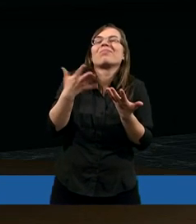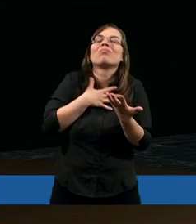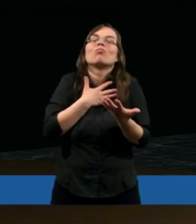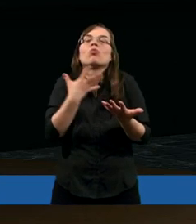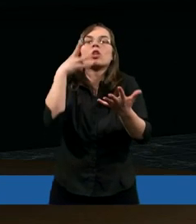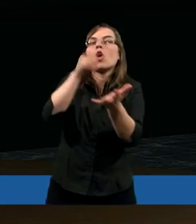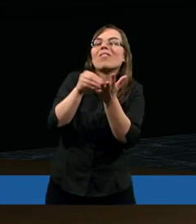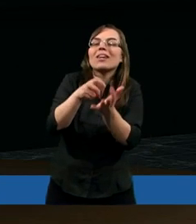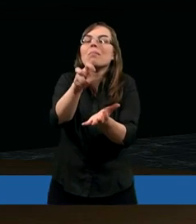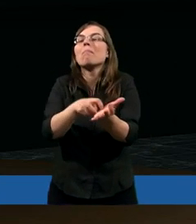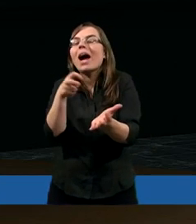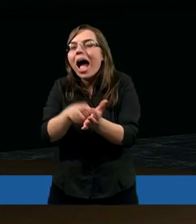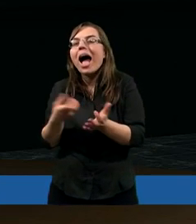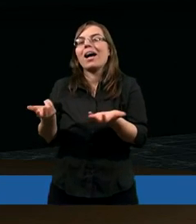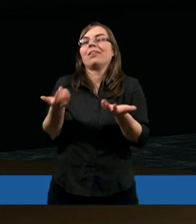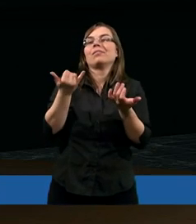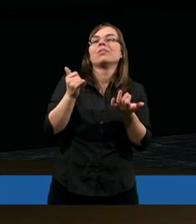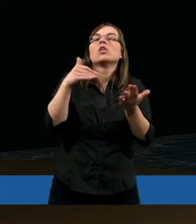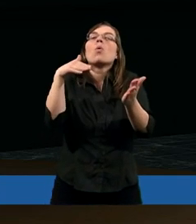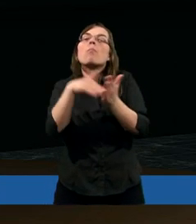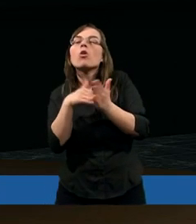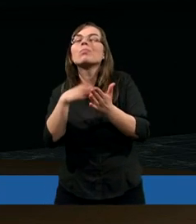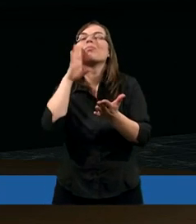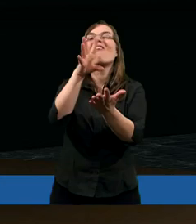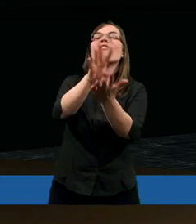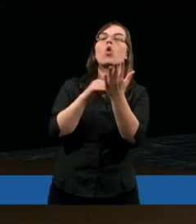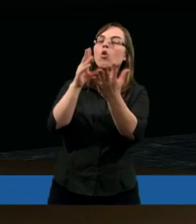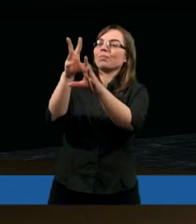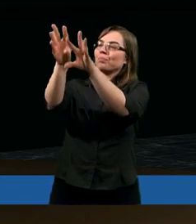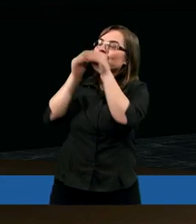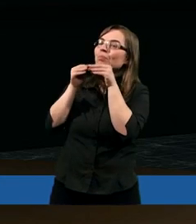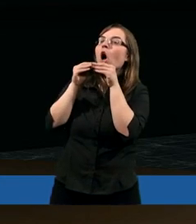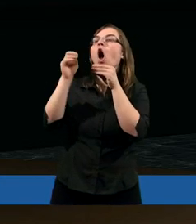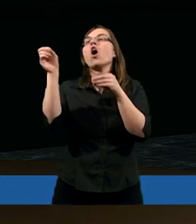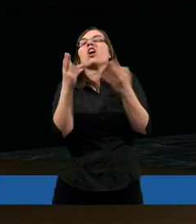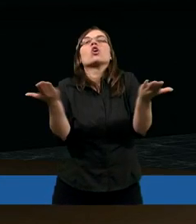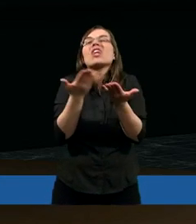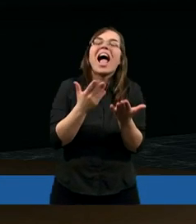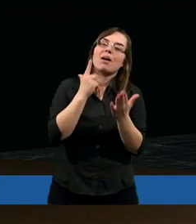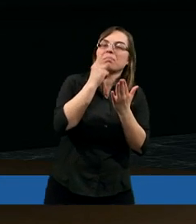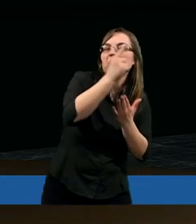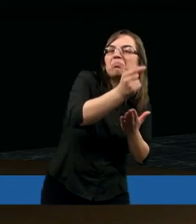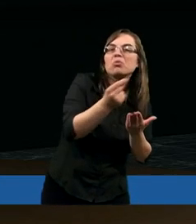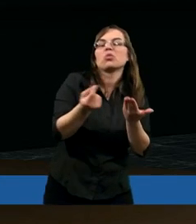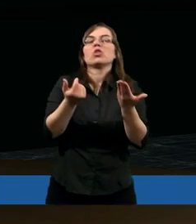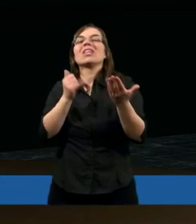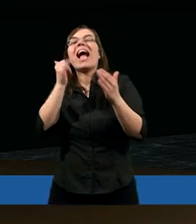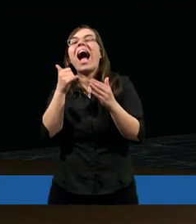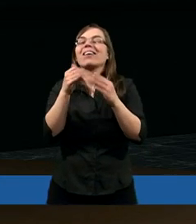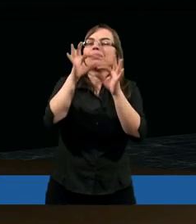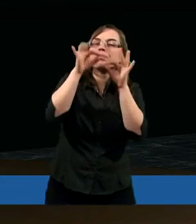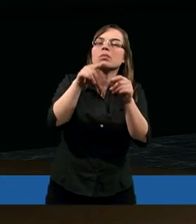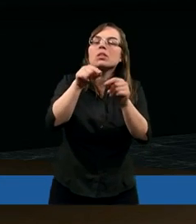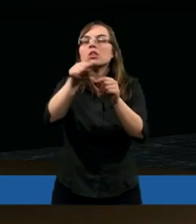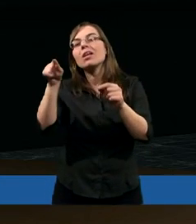doświadczyli i potrzebują tych wzorów, dokąd mają dążyć, do kogo się dorównać.